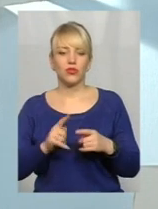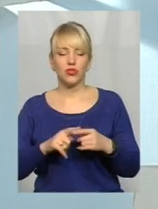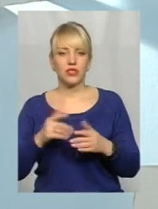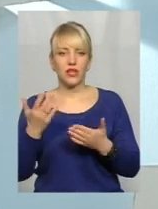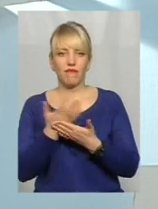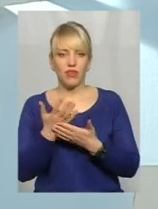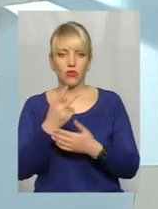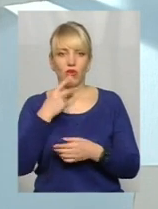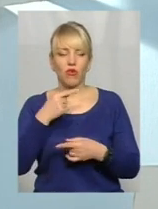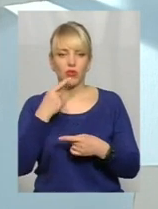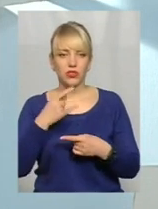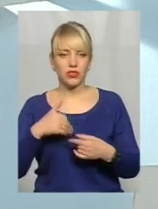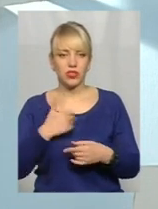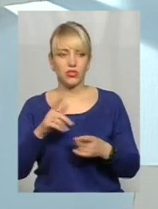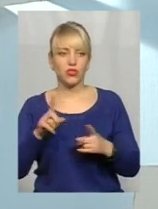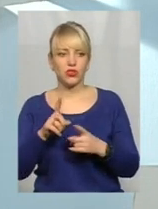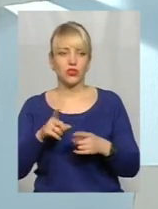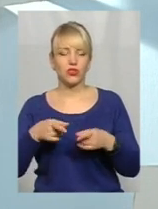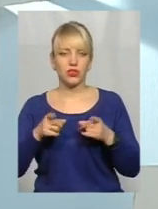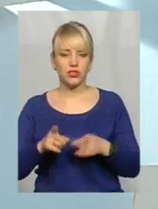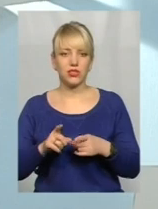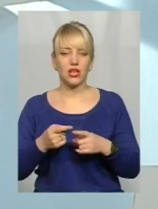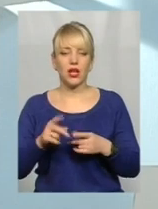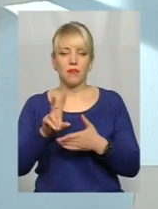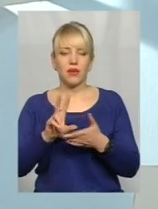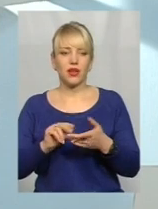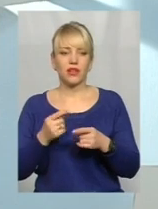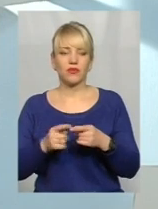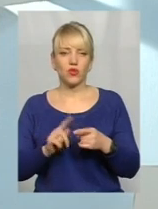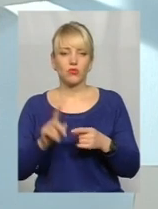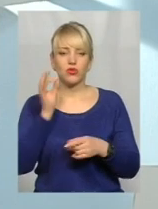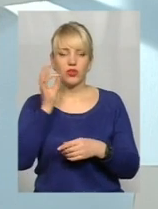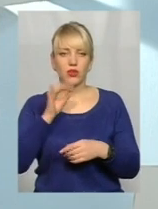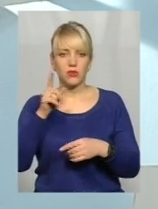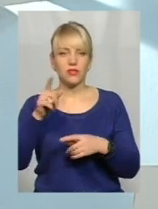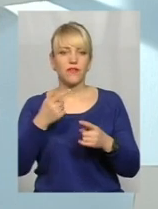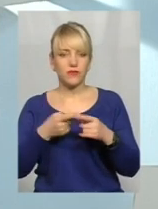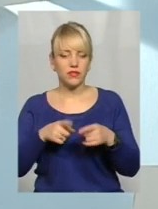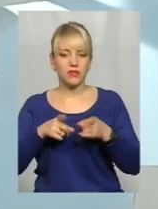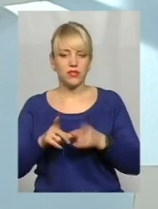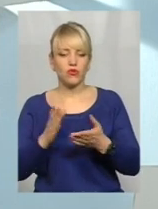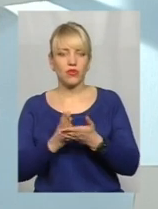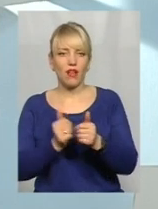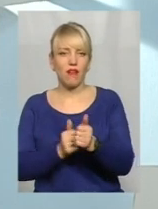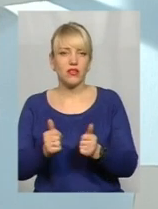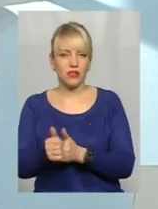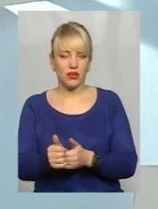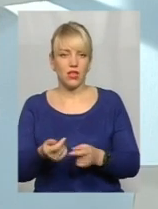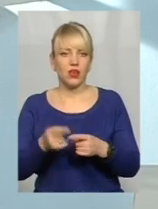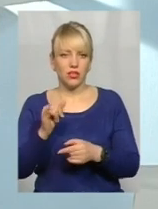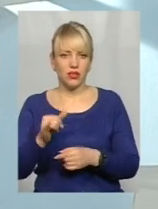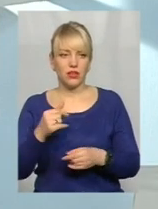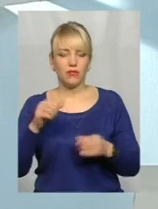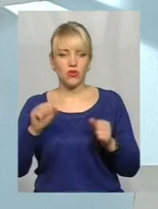дійсно зараз є тенденція і приклад того, що Німеччина в цьому фаворит, такий лідер в Європі, то крім того, я скажу, що